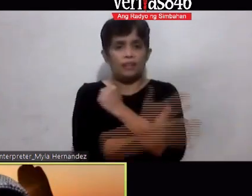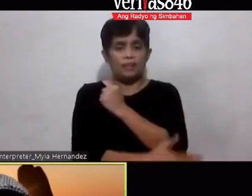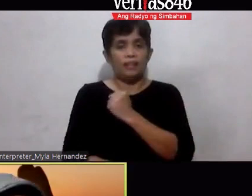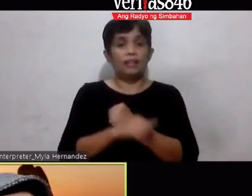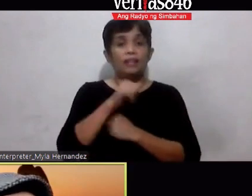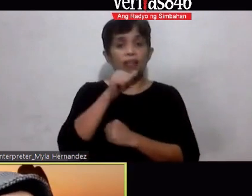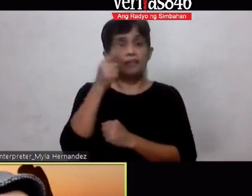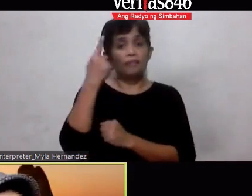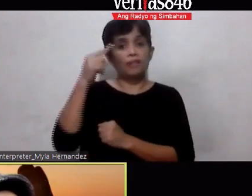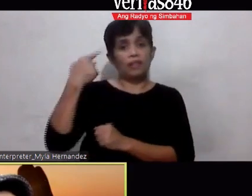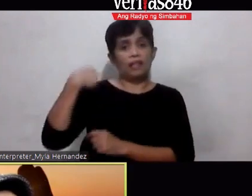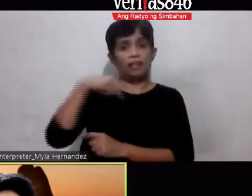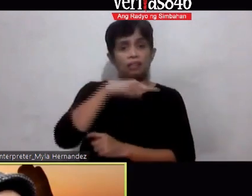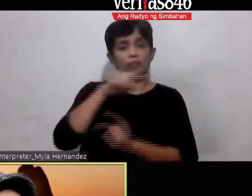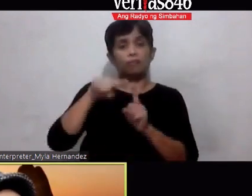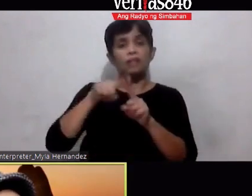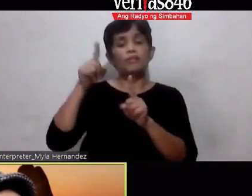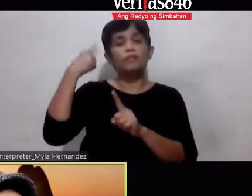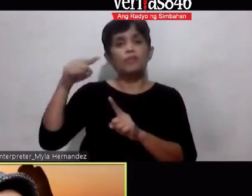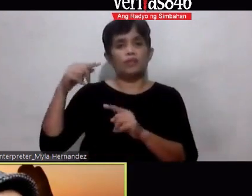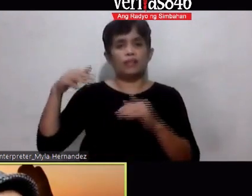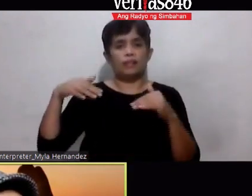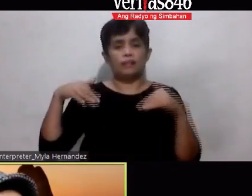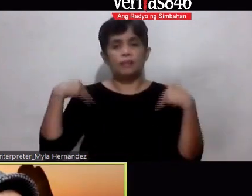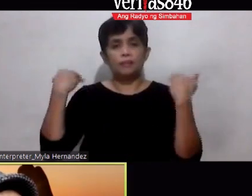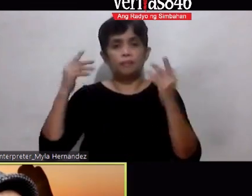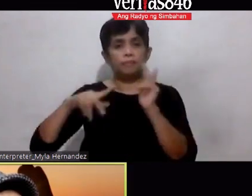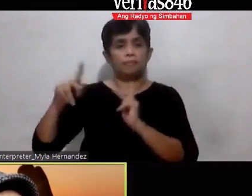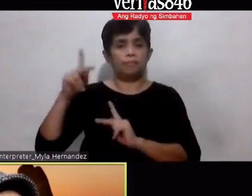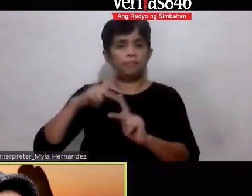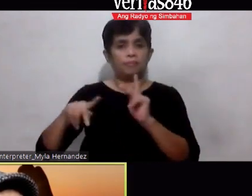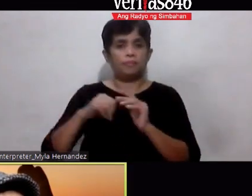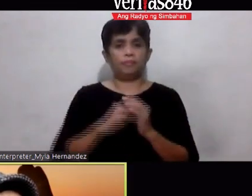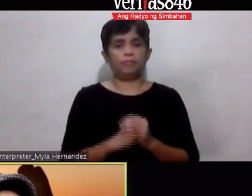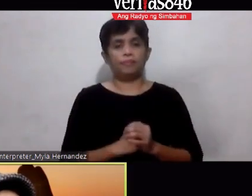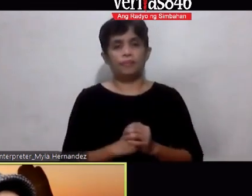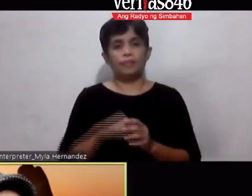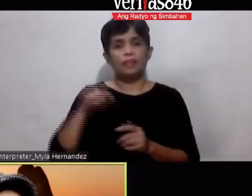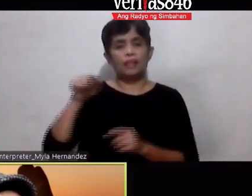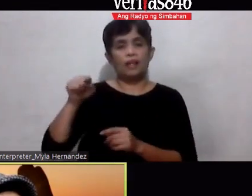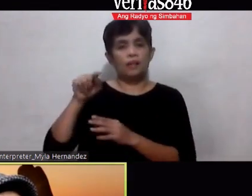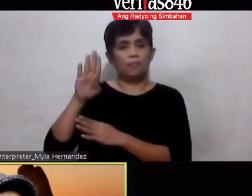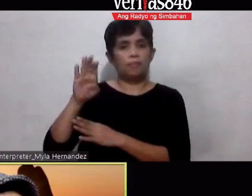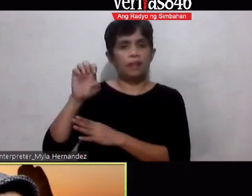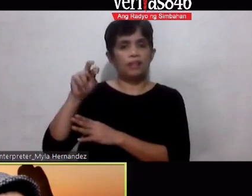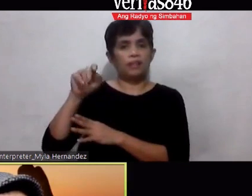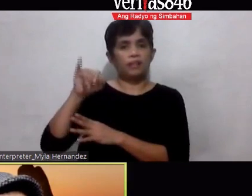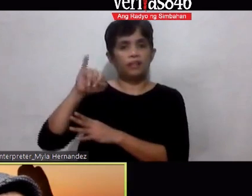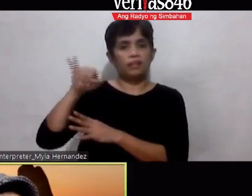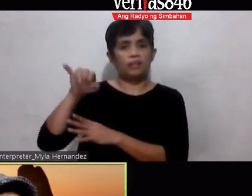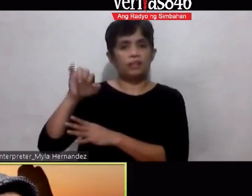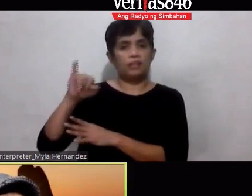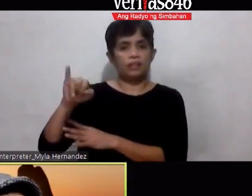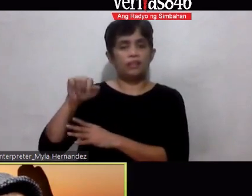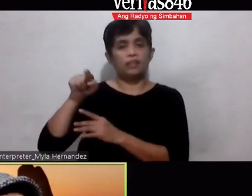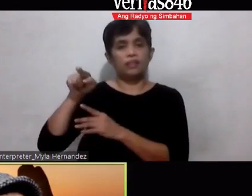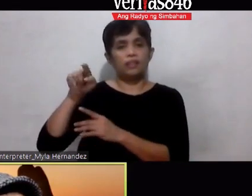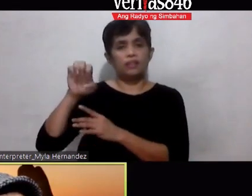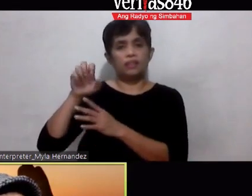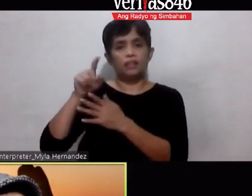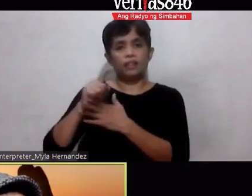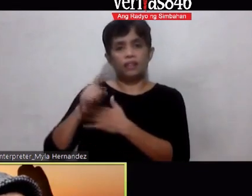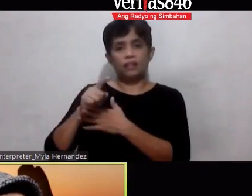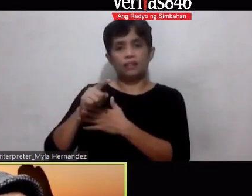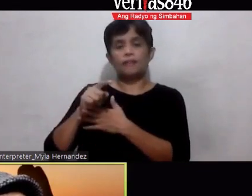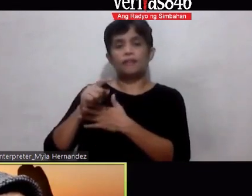kabataan na to But even so Meron lang note dito Si Menchi Karagay Good morning mga bro Ako po Nagpapasalamat sa inyo Kasi